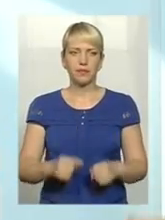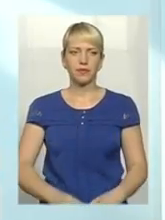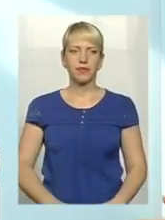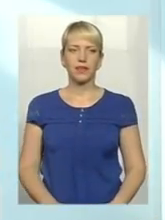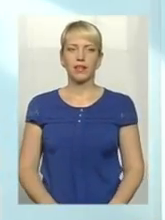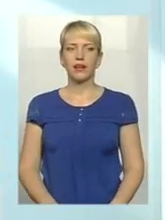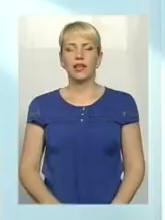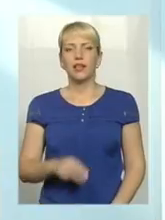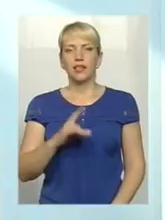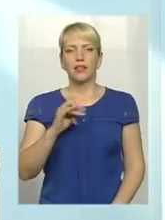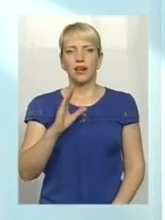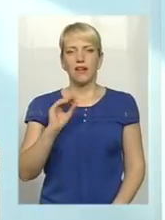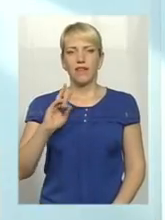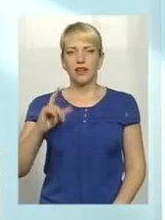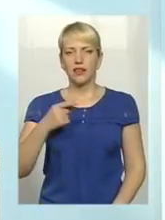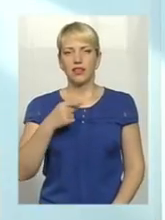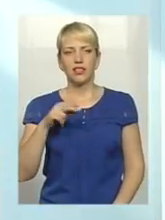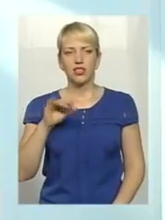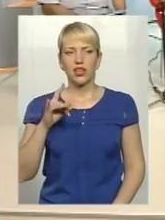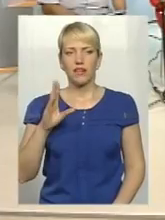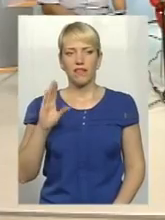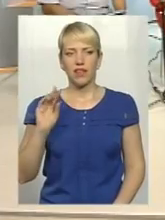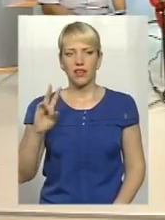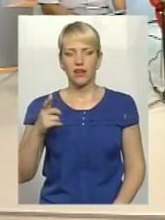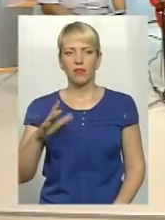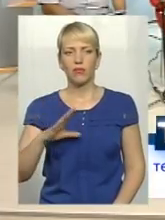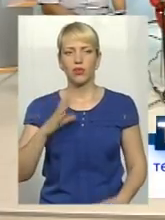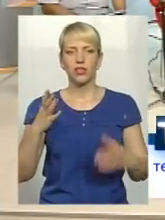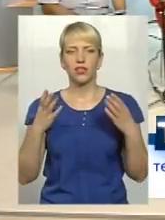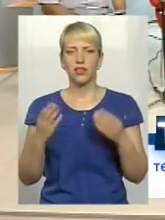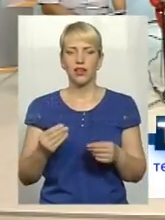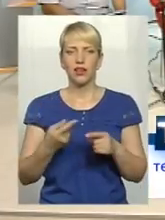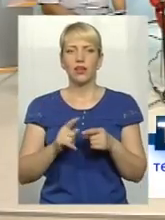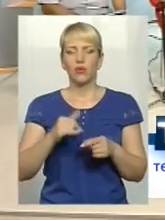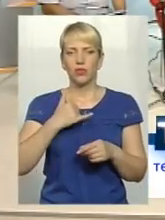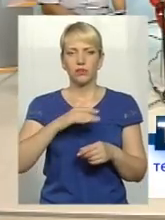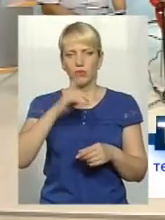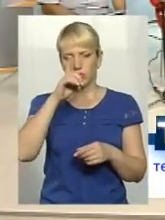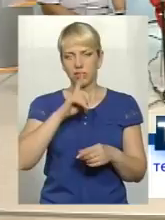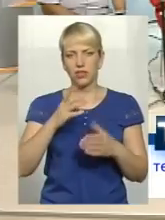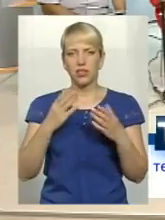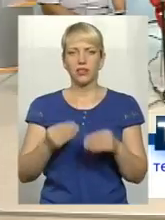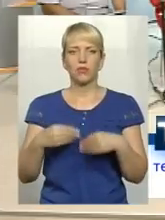в травні, в червні були дні, це, скажімо так, місячник надання допомоги,